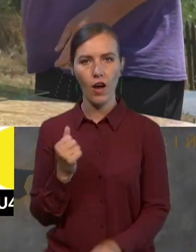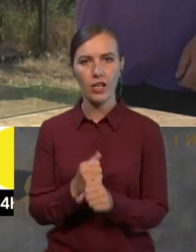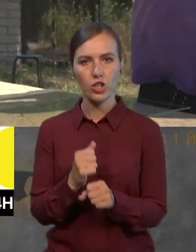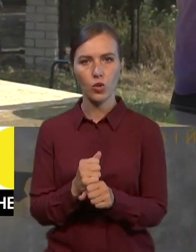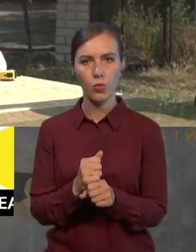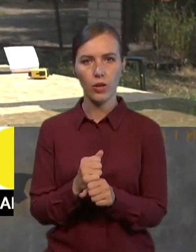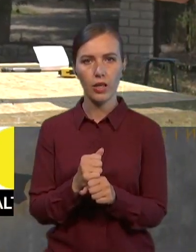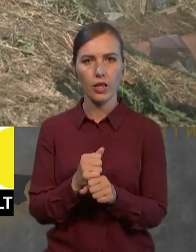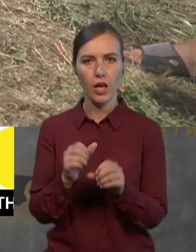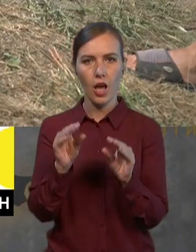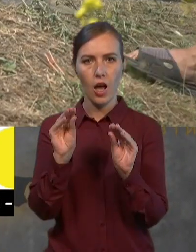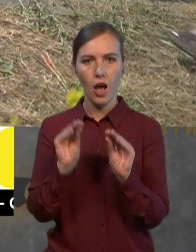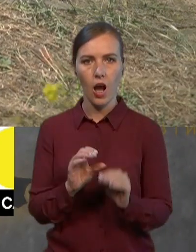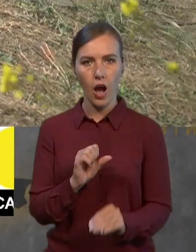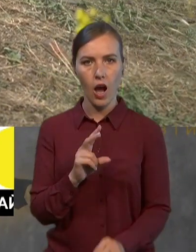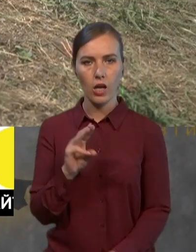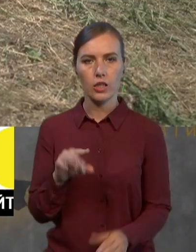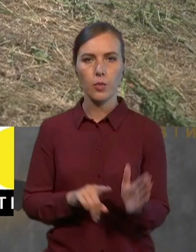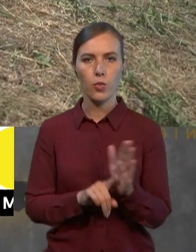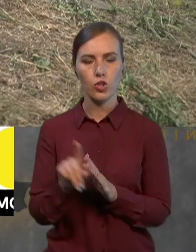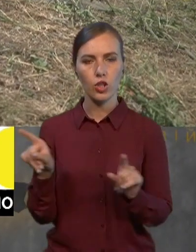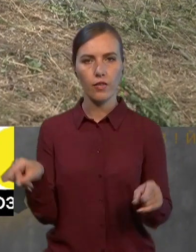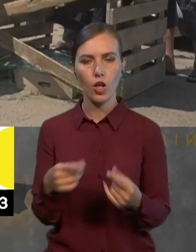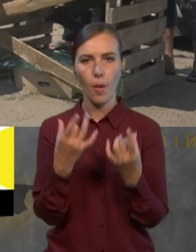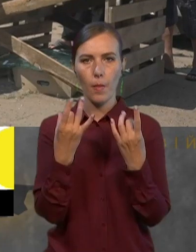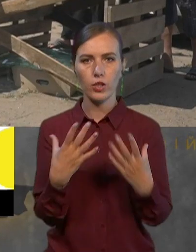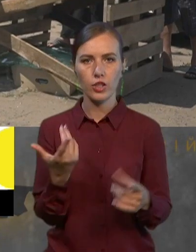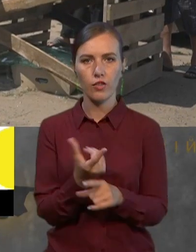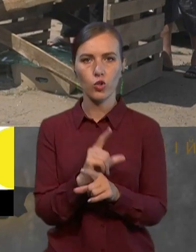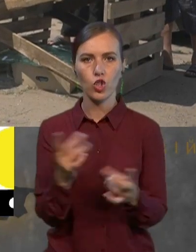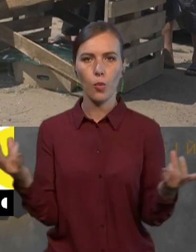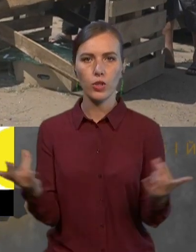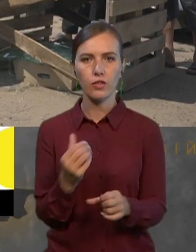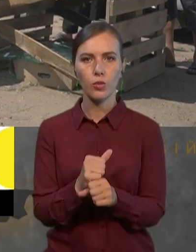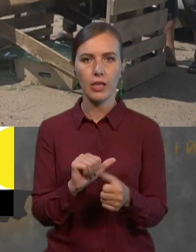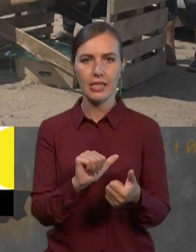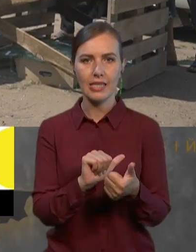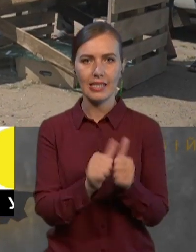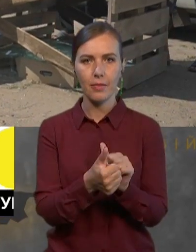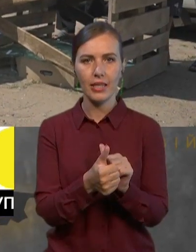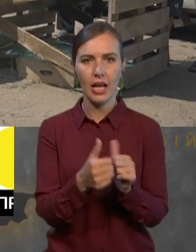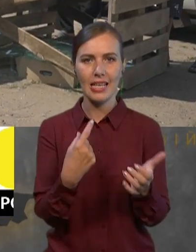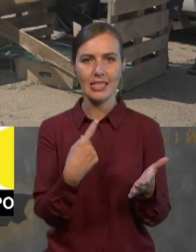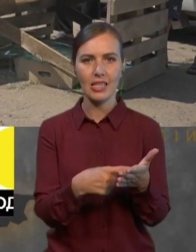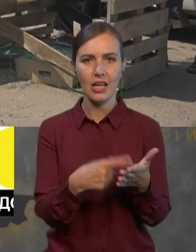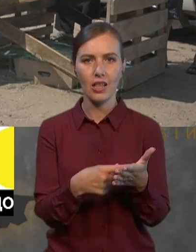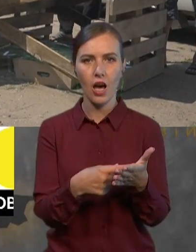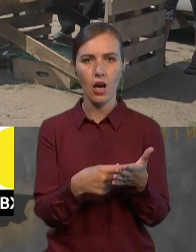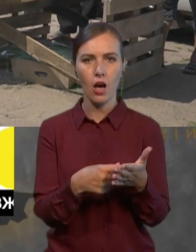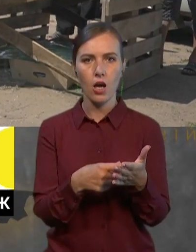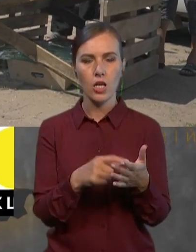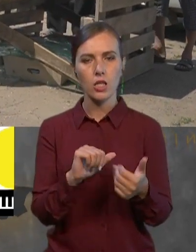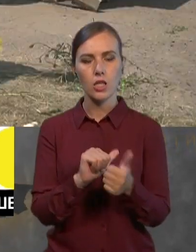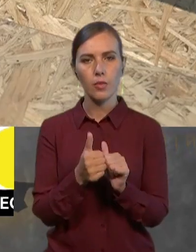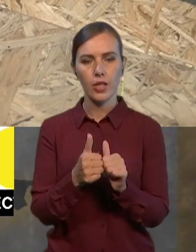акти і почали відновлення з простих, але дуже потрібних робіт. Це заміна скла, заміна покрівлі.